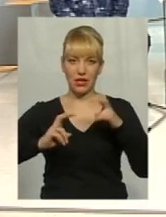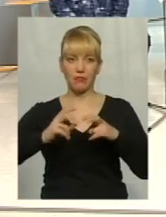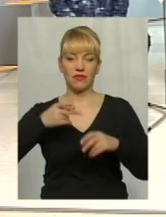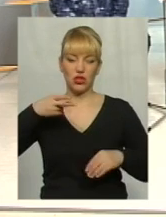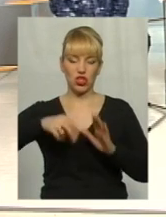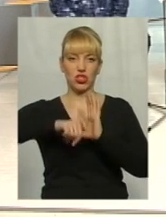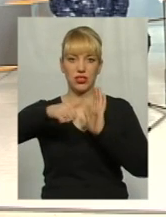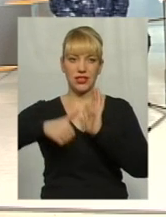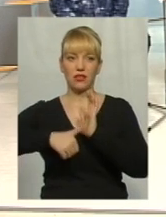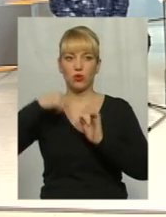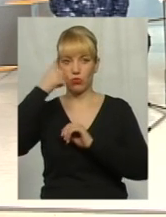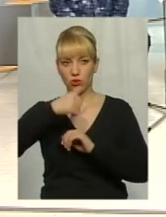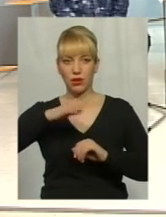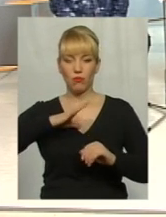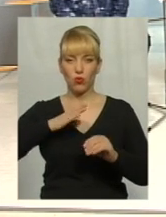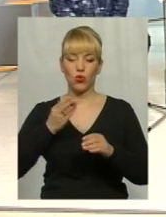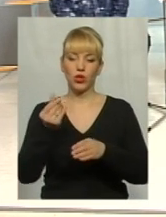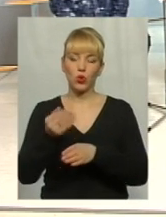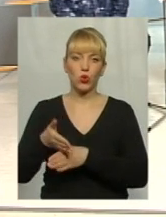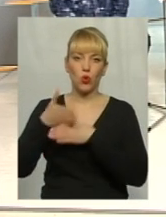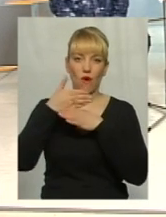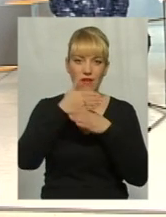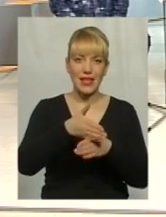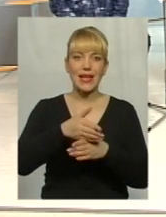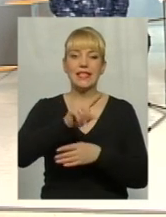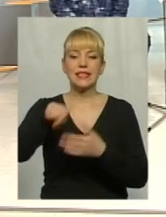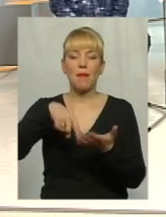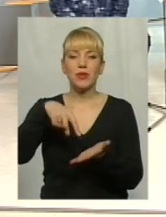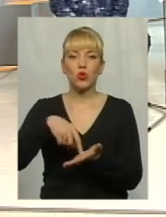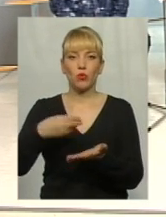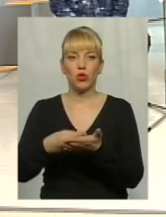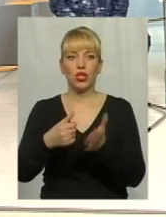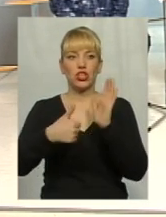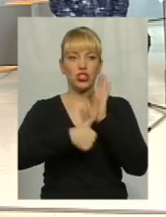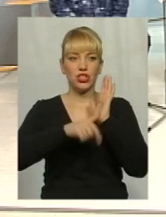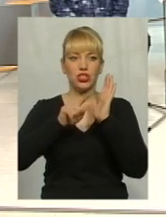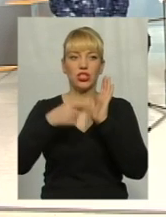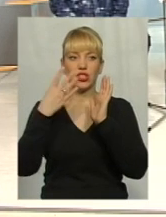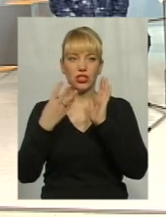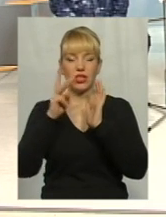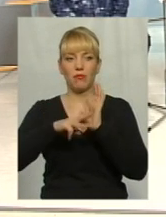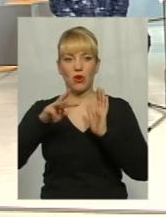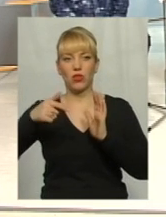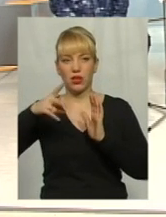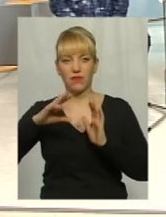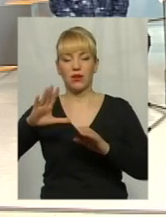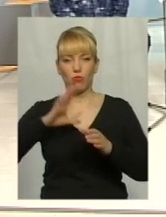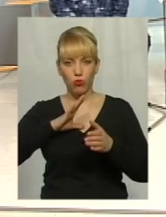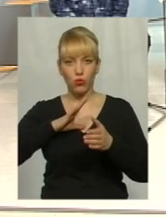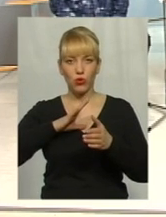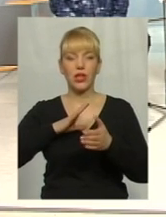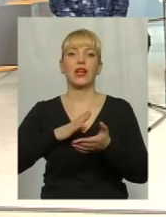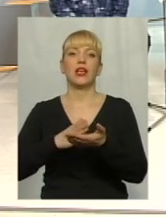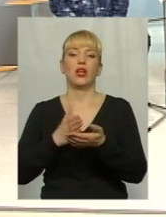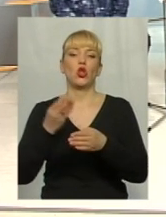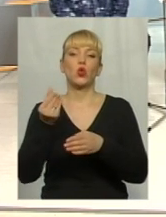році було дотовані з міського бюджету на суму 64 млн грн. Не повністю, але було дотовані. І